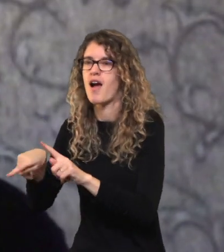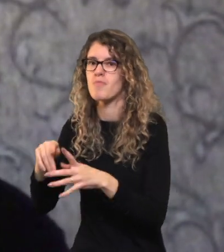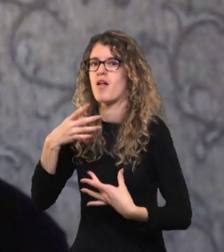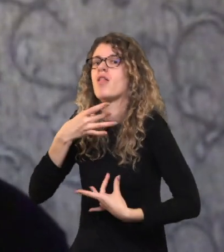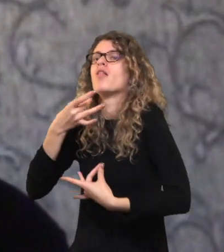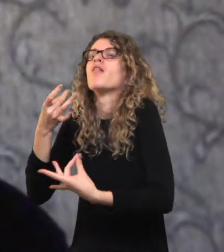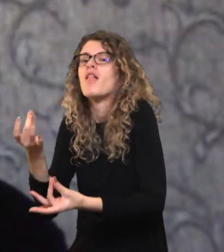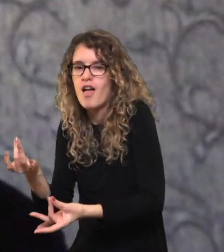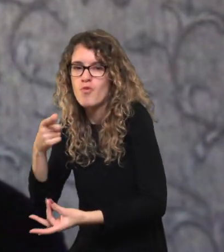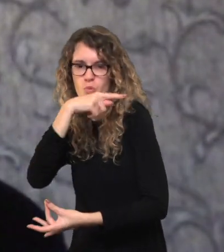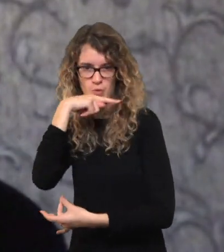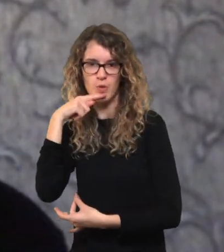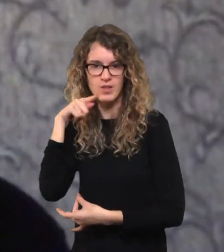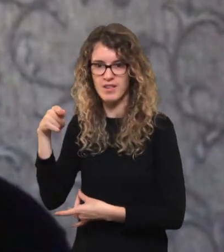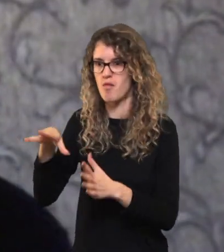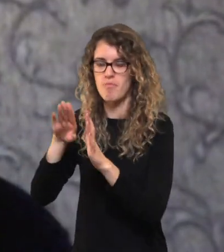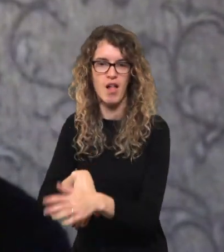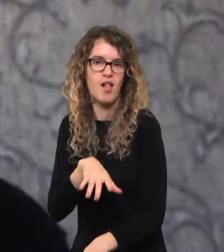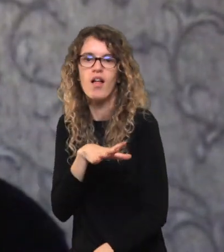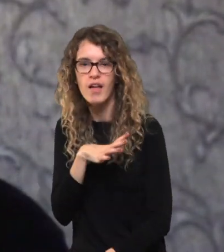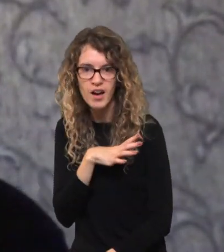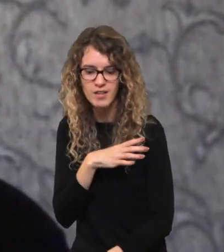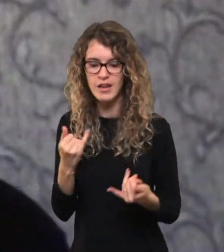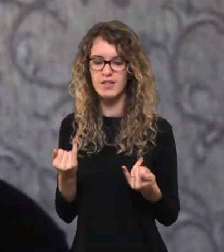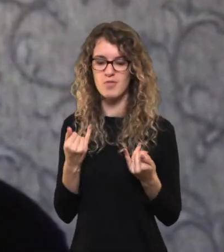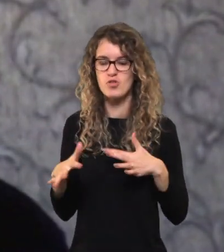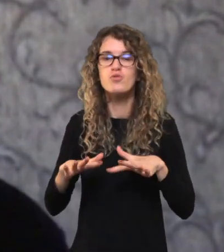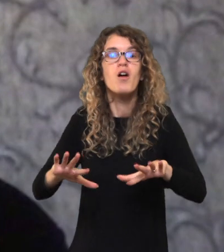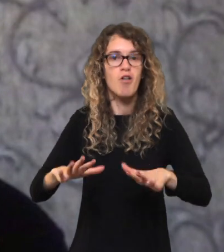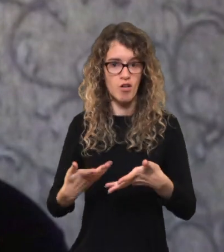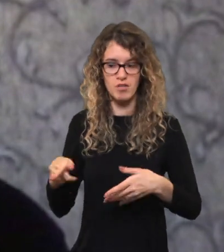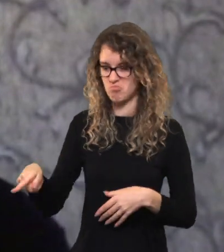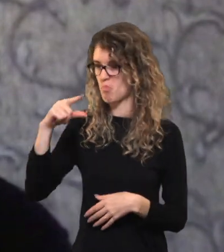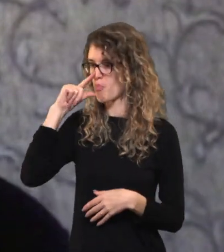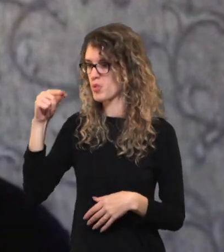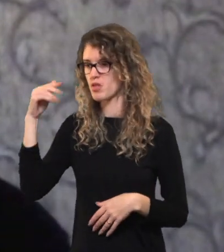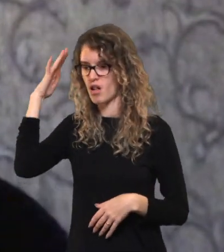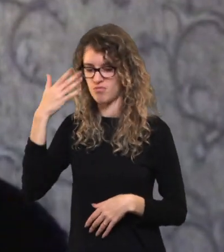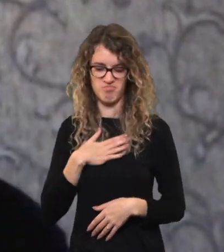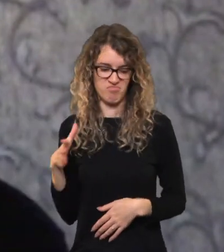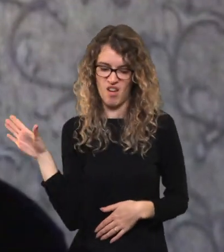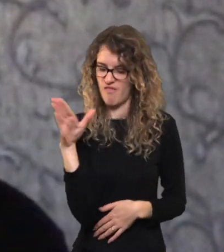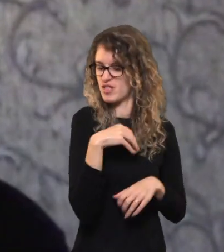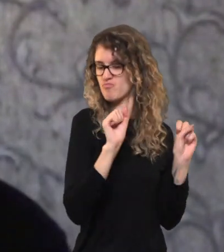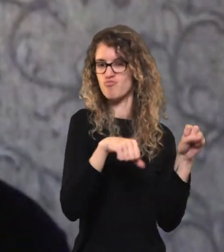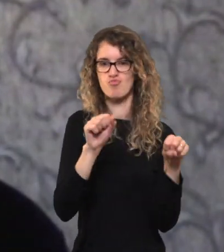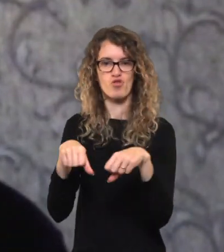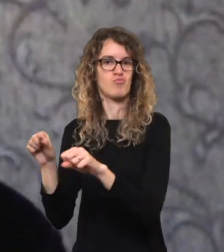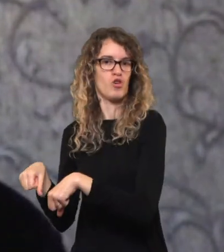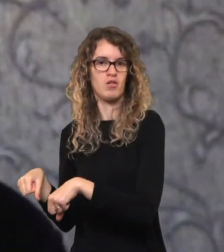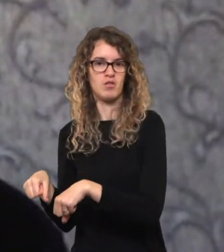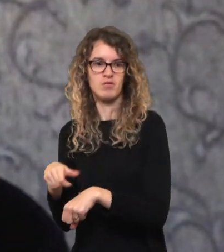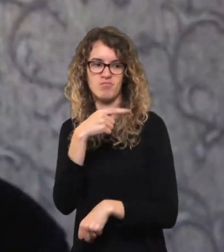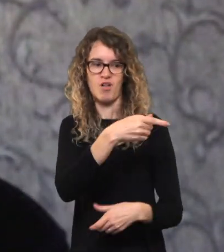būsinas dėl priklausomybės nuo Rusijos federacijos. Ir finale mes turime situaciją, kurioje Putinas galvoja, kad jis gali daryti,